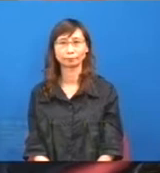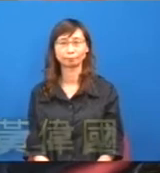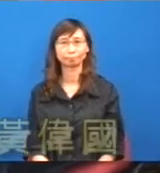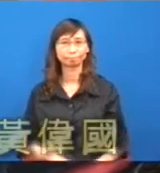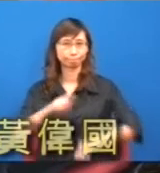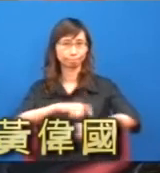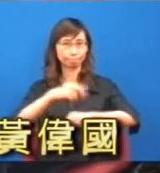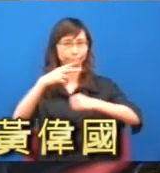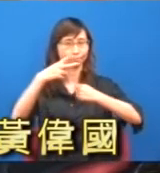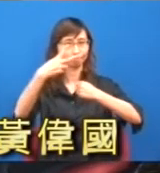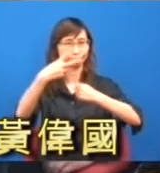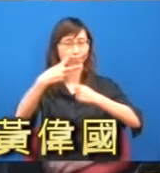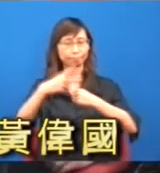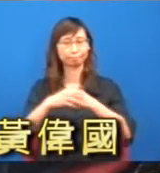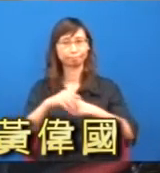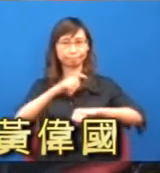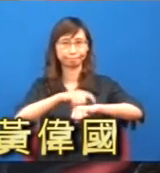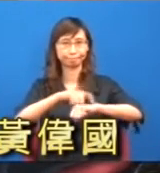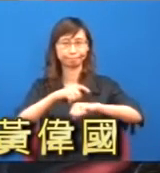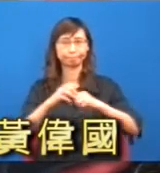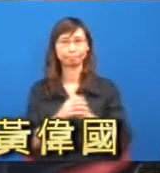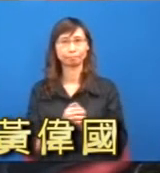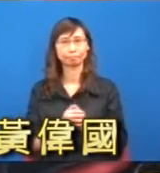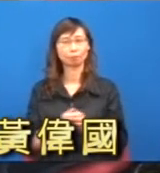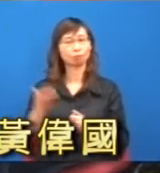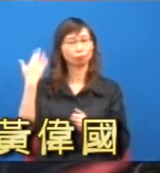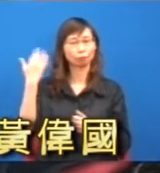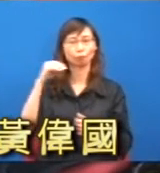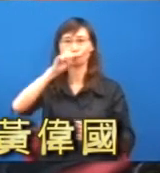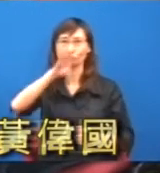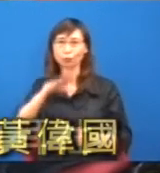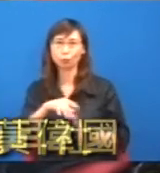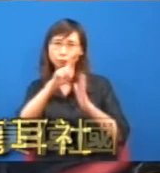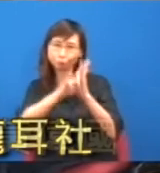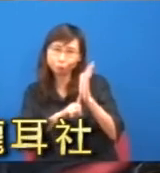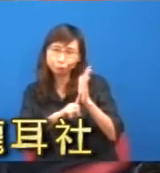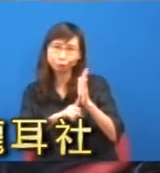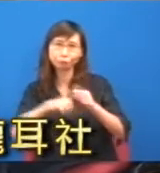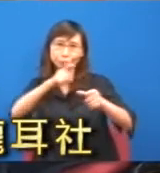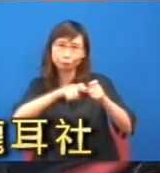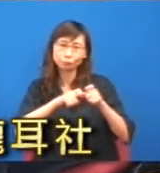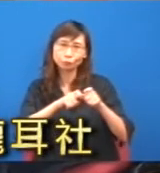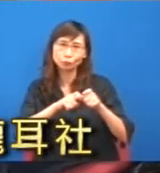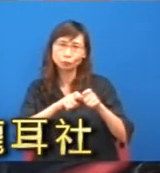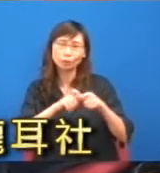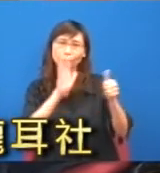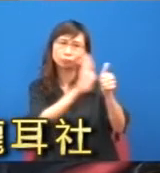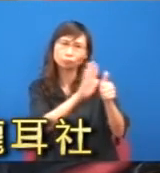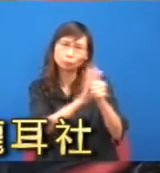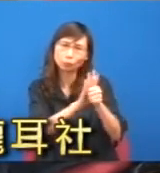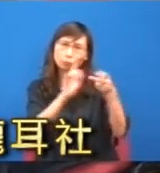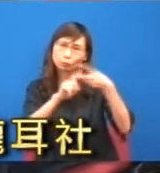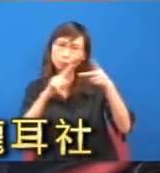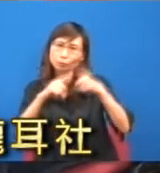第二次向左望的節目時間,剛才提到最低工資,能夠幫助有需要,甚至競爭力,